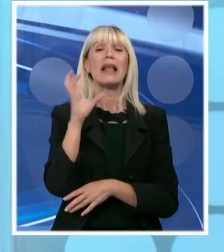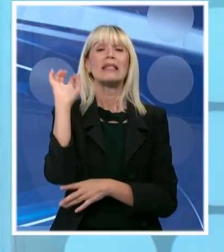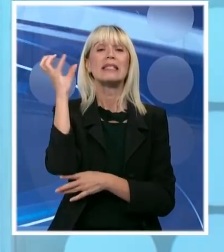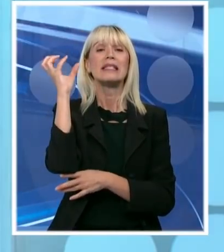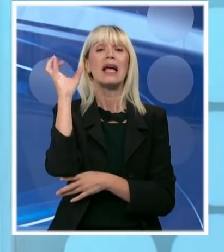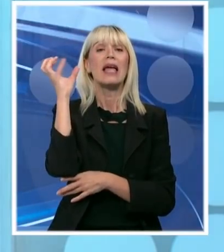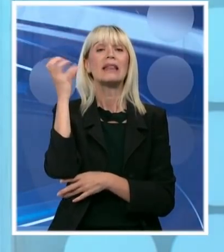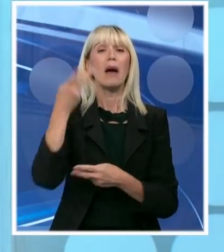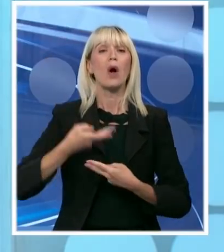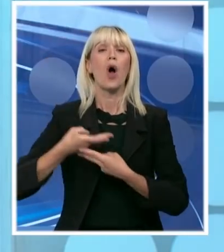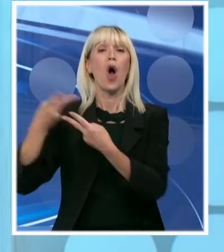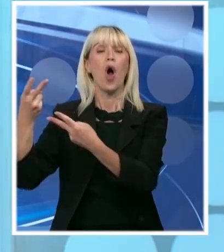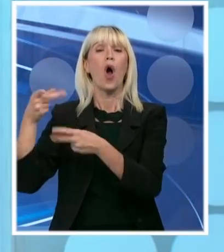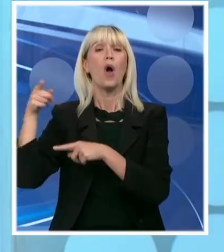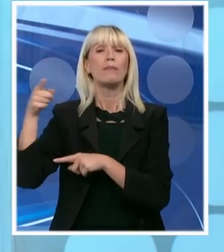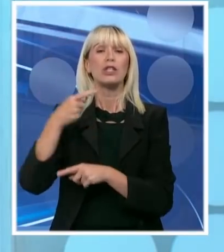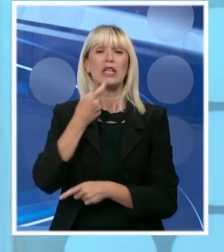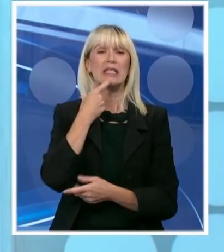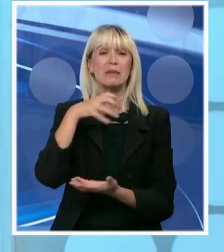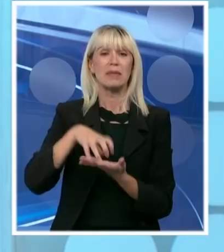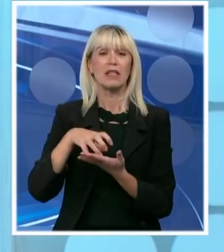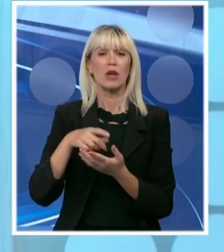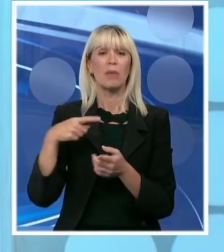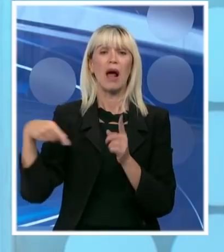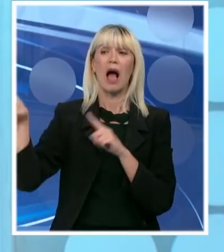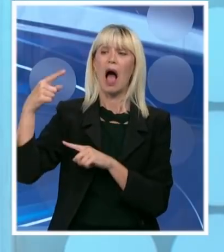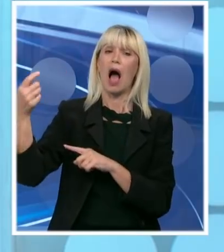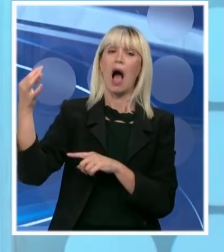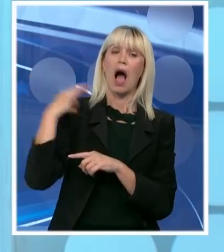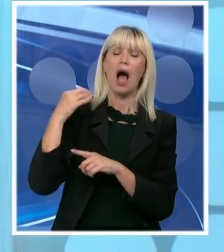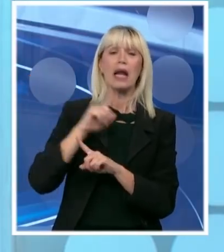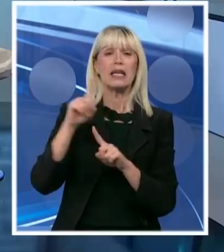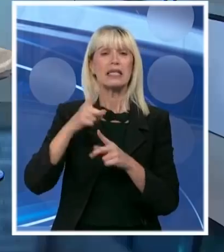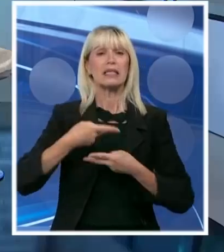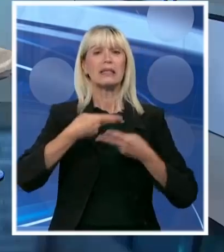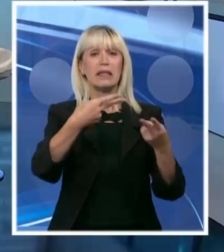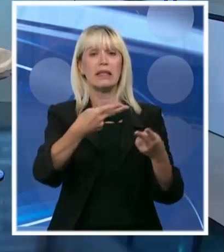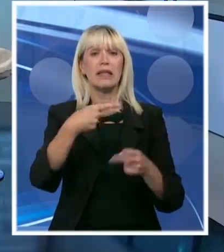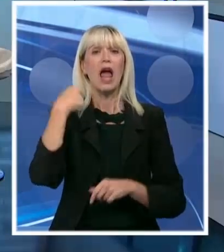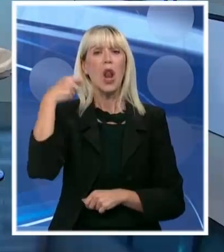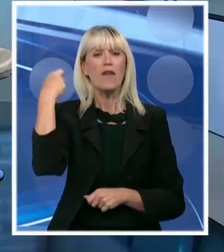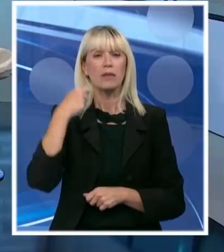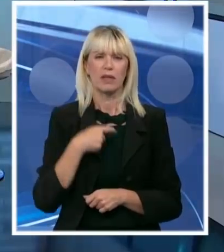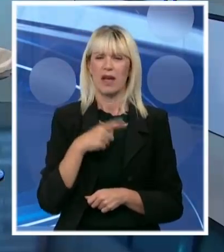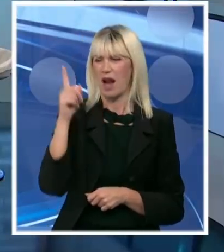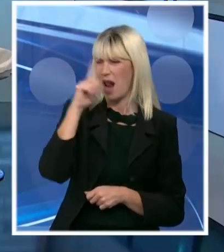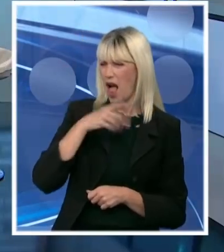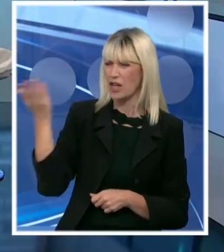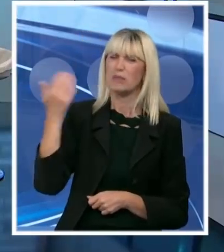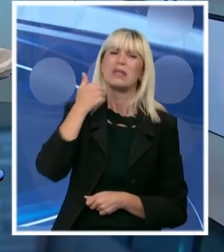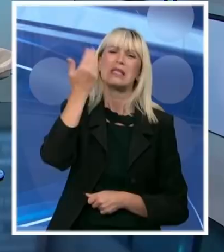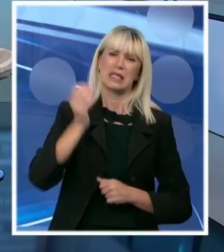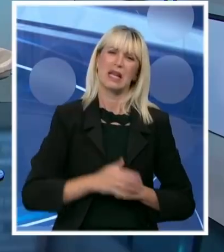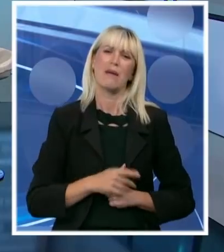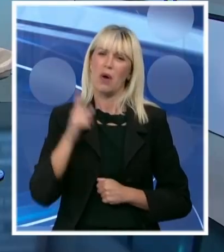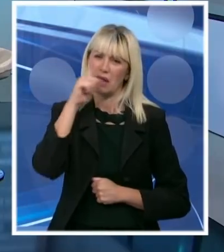Kežu, pa niste dali pazaru. Lažovi, jedne sram vas bila. Pre dva dana smo predali medicinska vozila, nova sanitetska vozila na ovom pazaru. I nije vas stidi